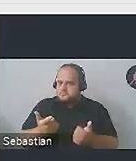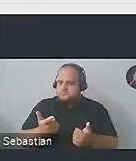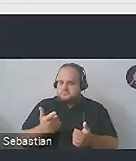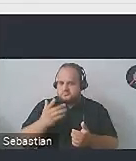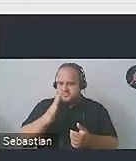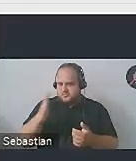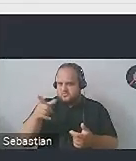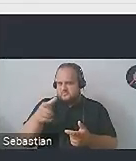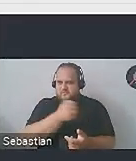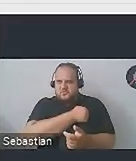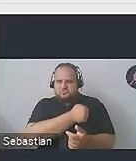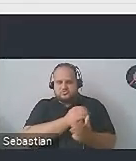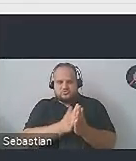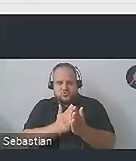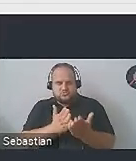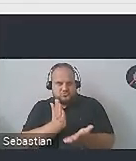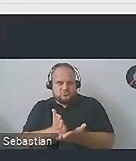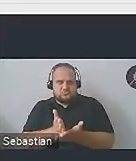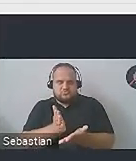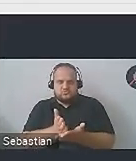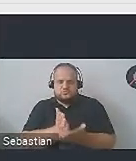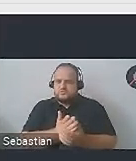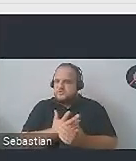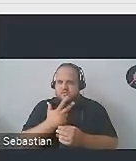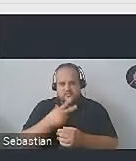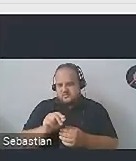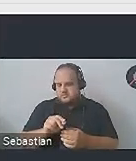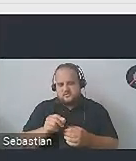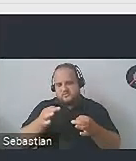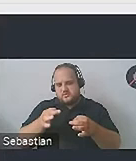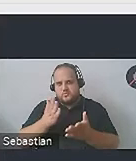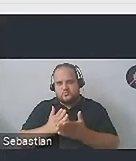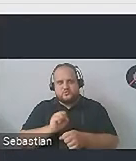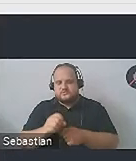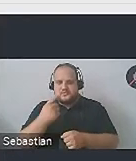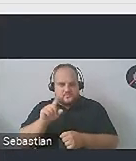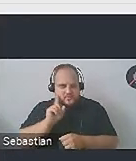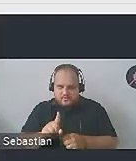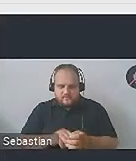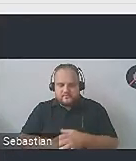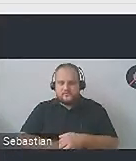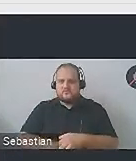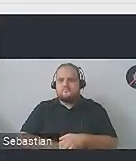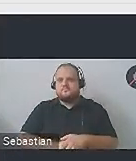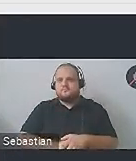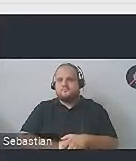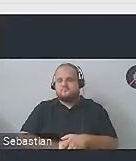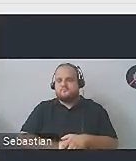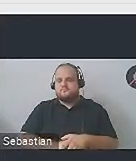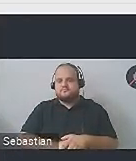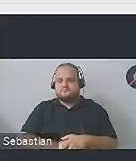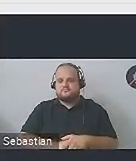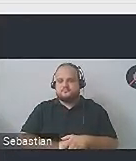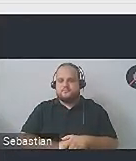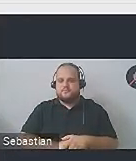to przecież wypożyczcza książki, zna się na literaturze, a to w dzisiejszych czasach jest już absolutnie nieprawda, to znaczy nie tylko prawda w każdym razie.